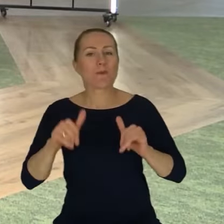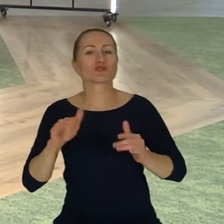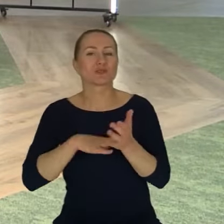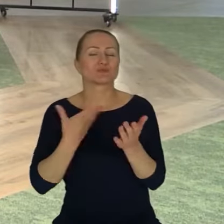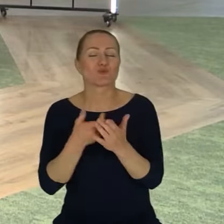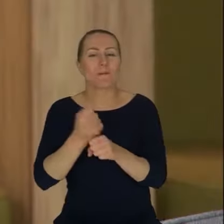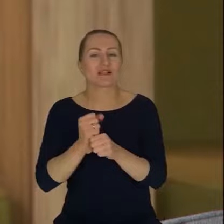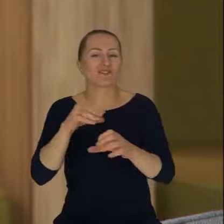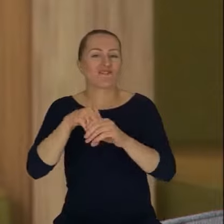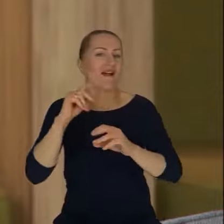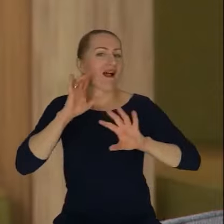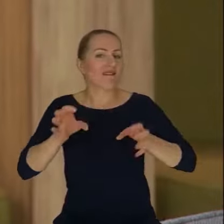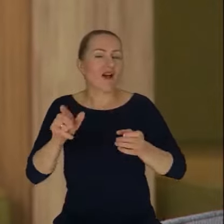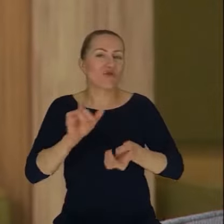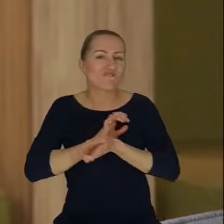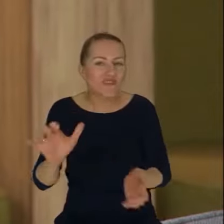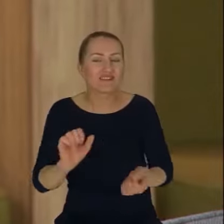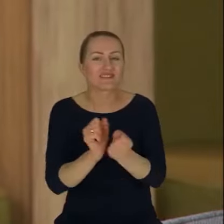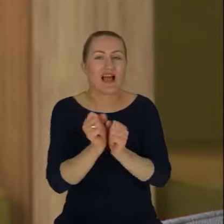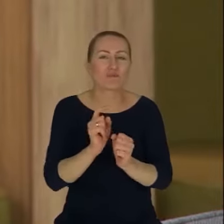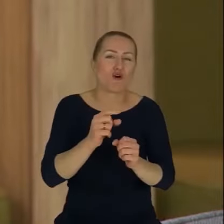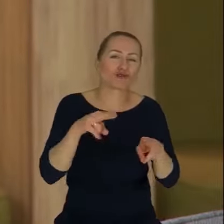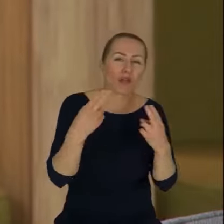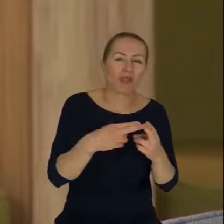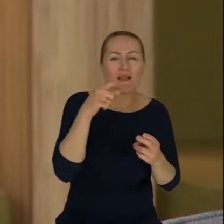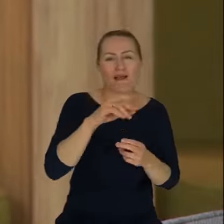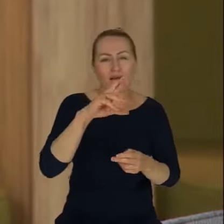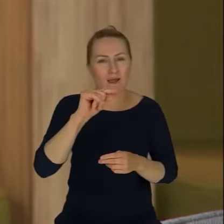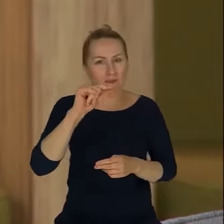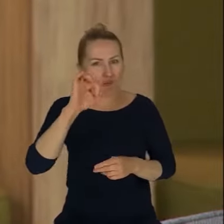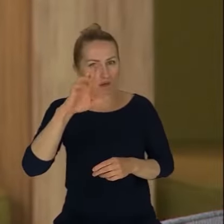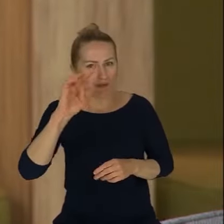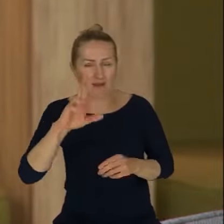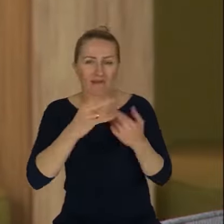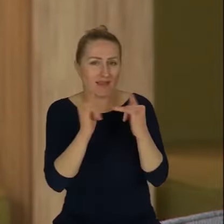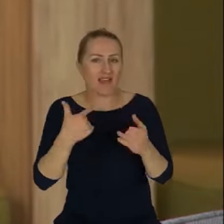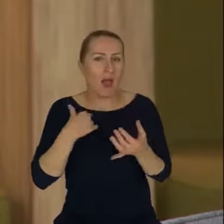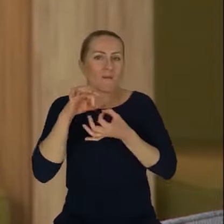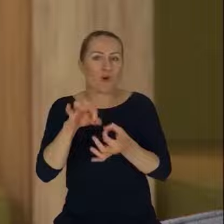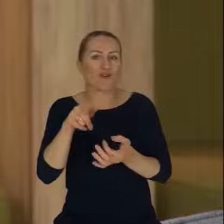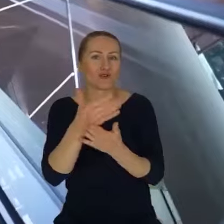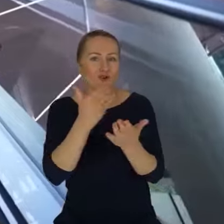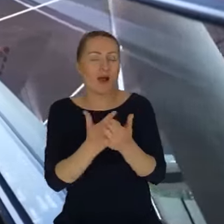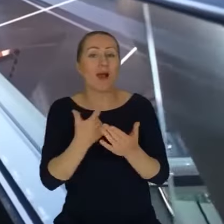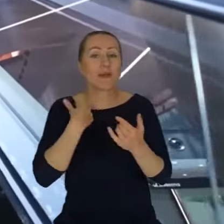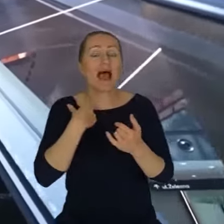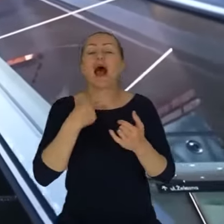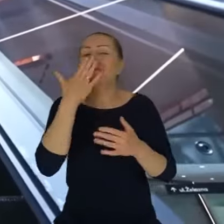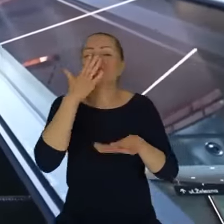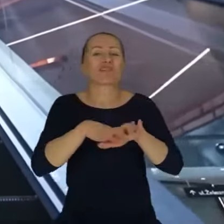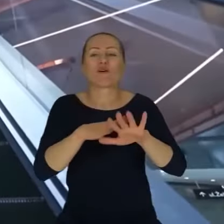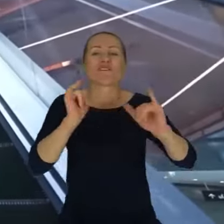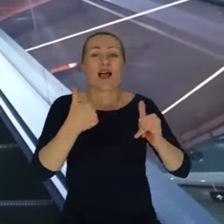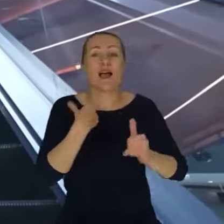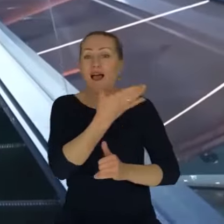być reporterem, można być jeszcze kimś, prawda? Tak. A ja prowadziłem programy i ja to traktowałem w ten sposób, że ja zapraszam ludzi do jakiegoś miejsca, które jest,